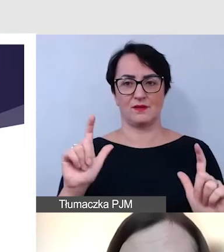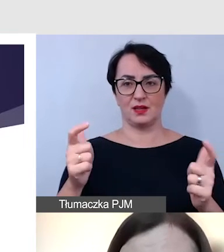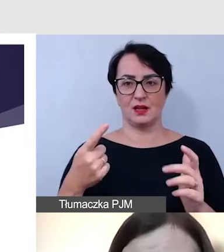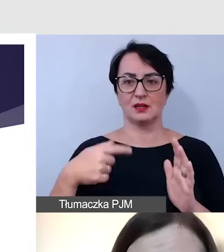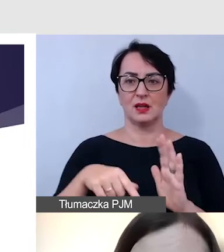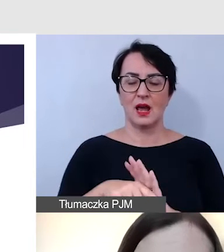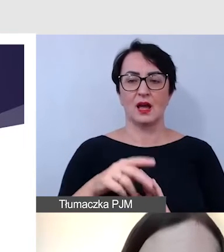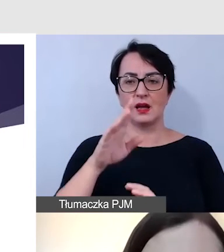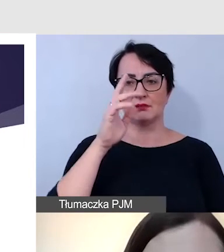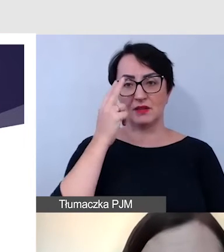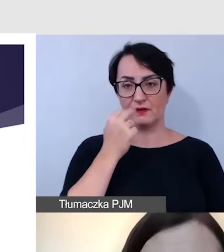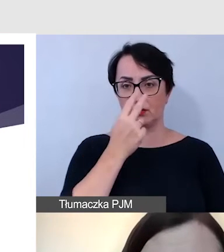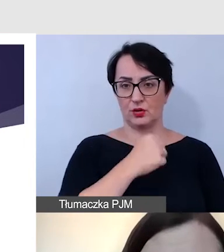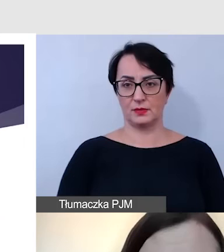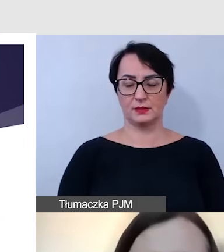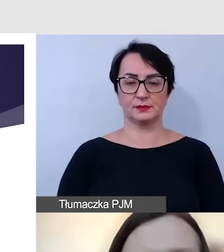osób niewidomych.